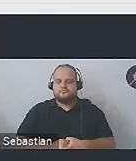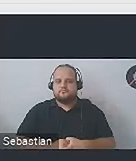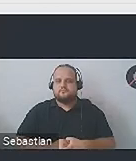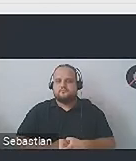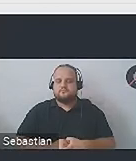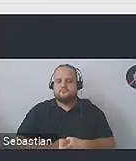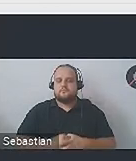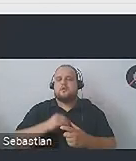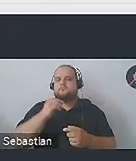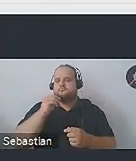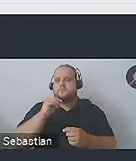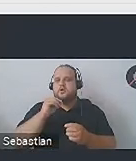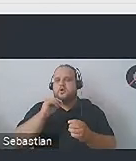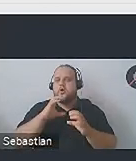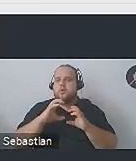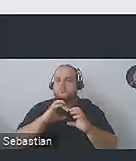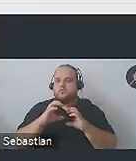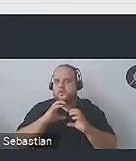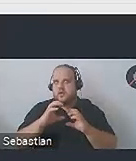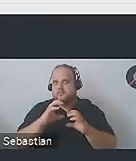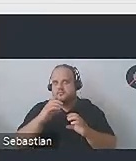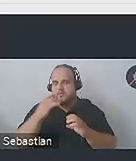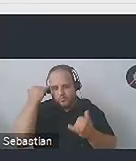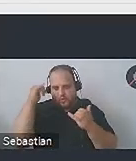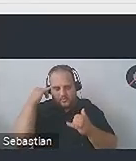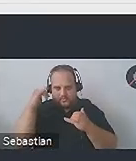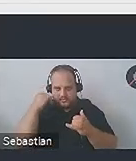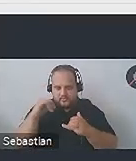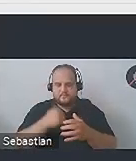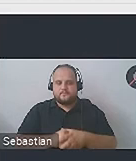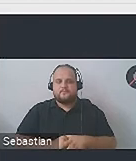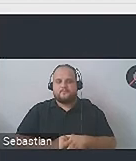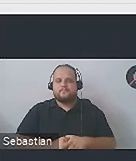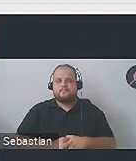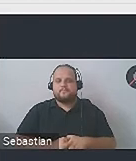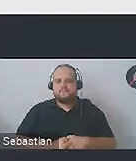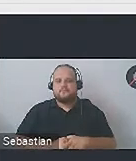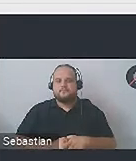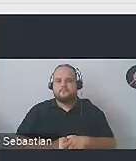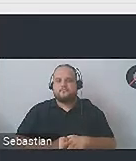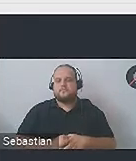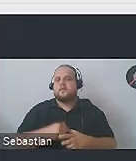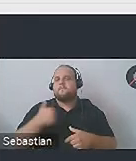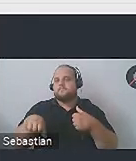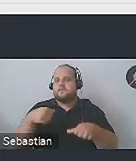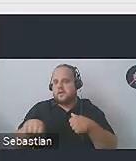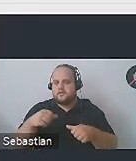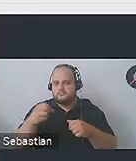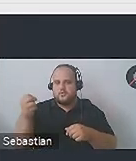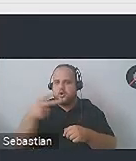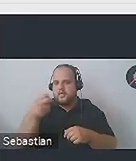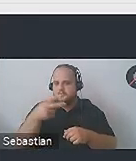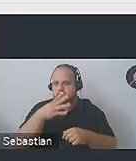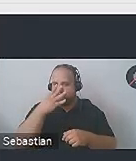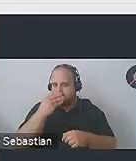Problematyczne komunikaty o błędach i niejasne formularze. No a na koniec brak alternatyw tekstowych do